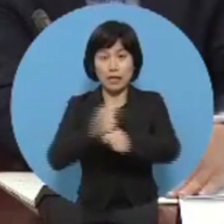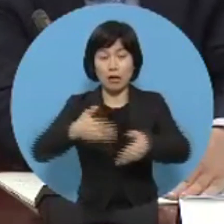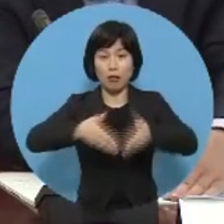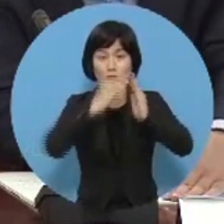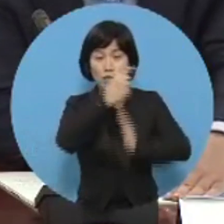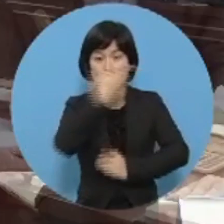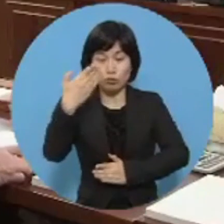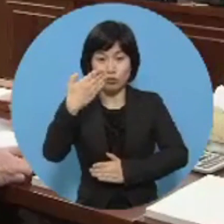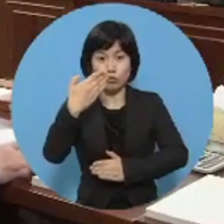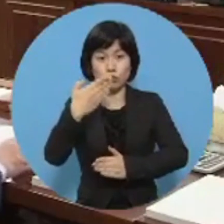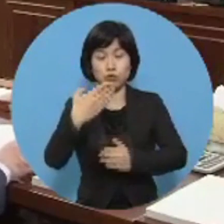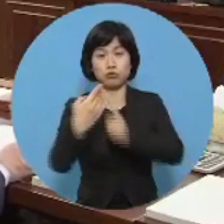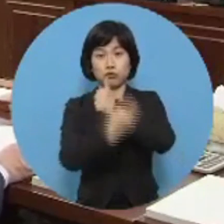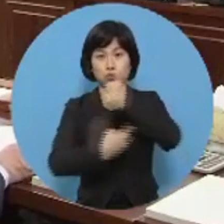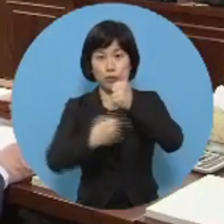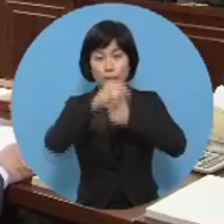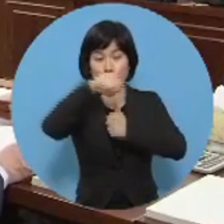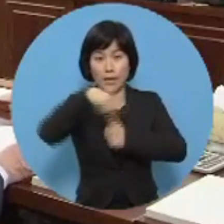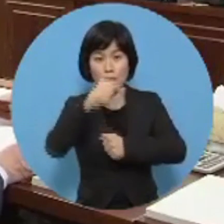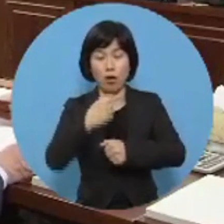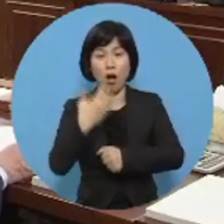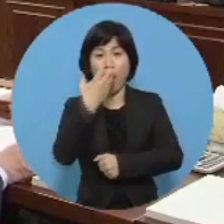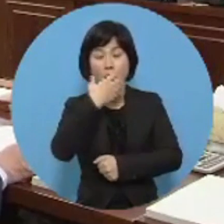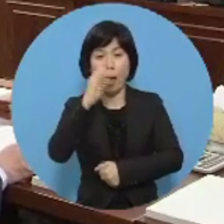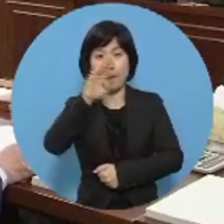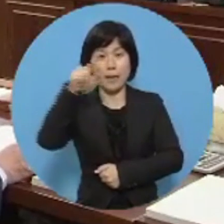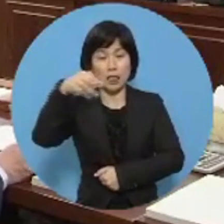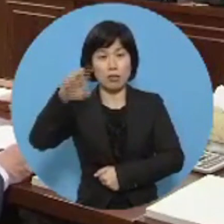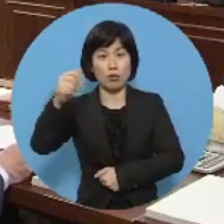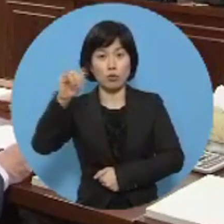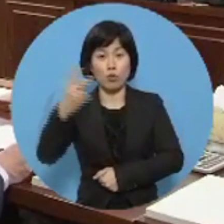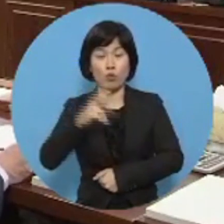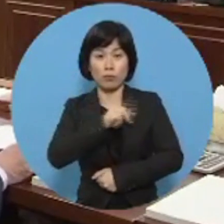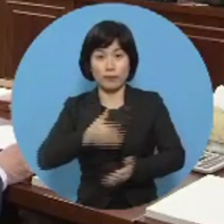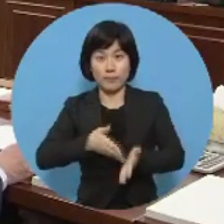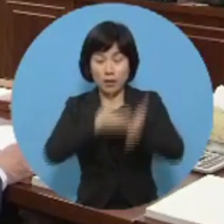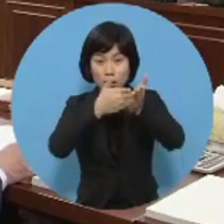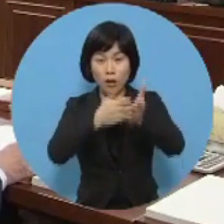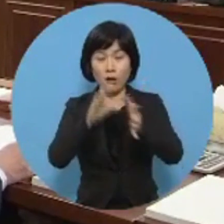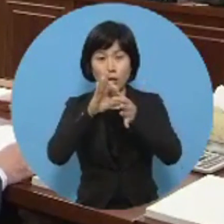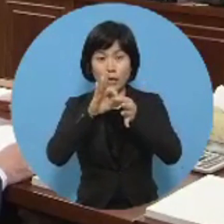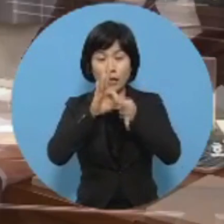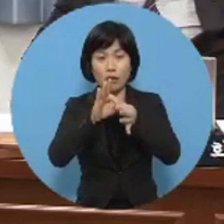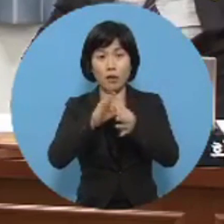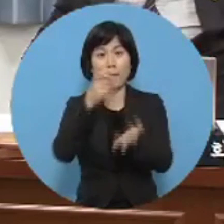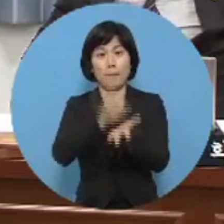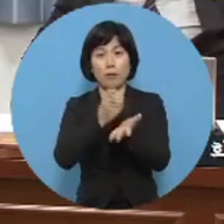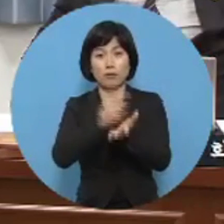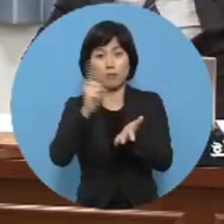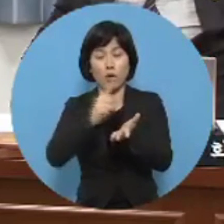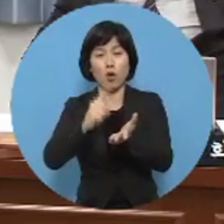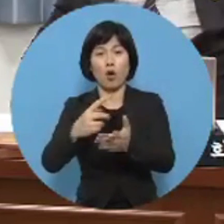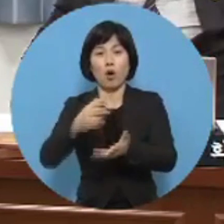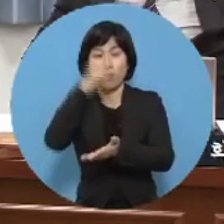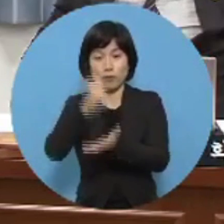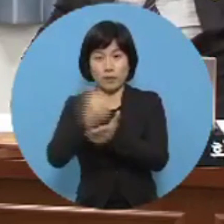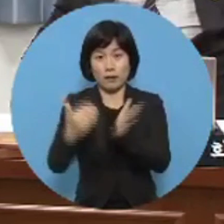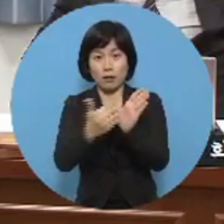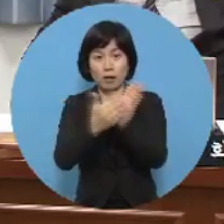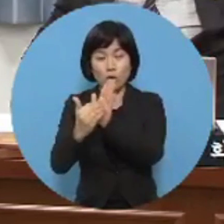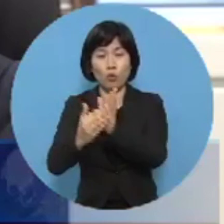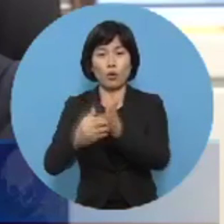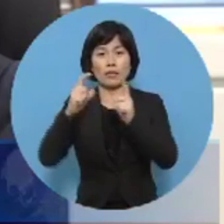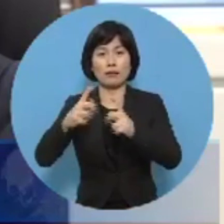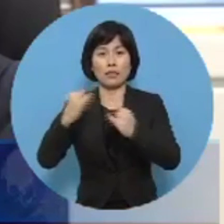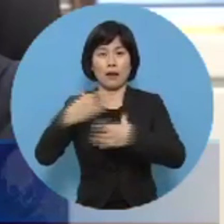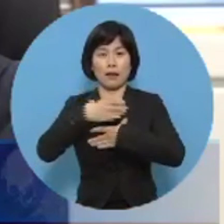의원이 발의한 전라남도 범죄예방 도시환경설계절연은 범죄예방과 도민안전에 기여할 것으로 기대되고 있습니다.